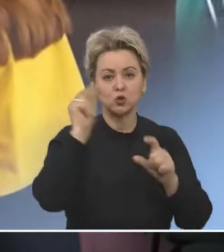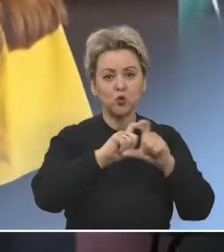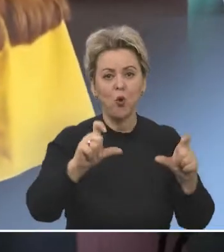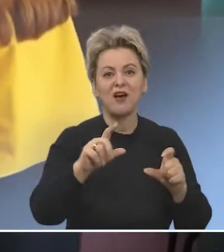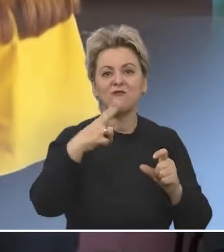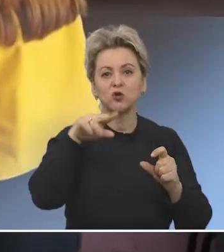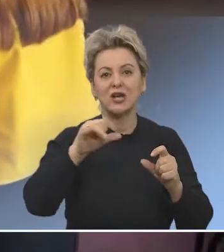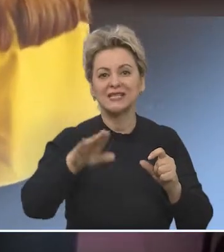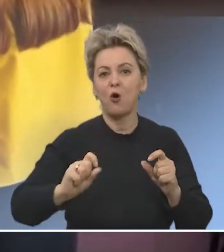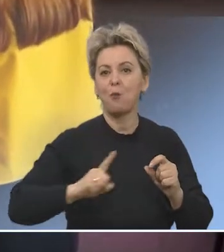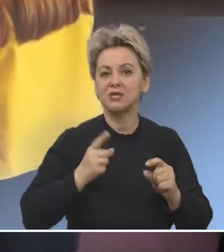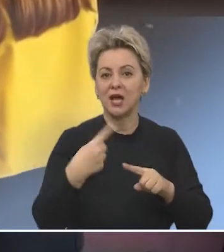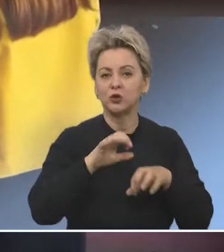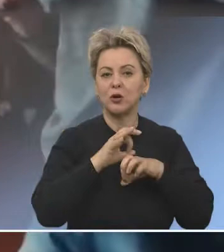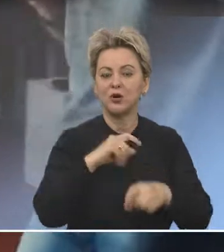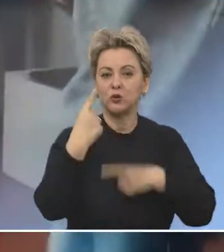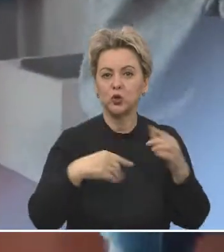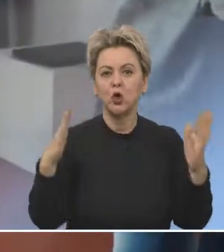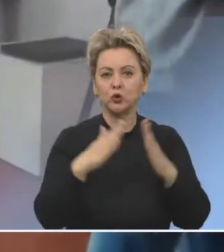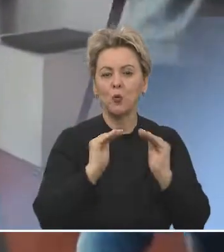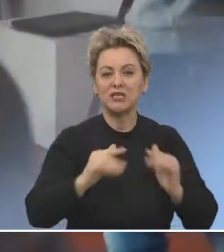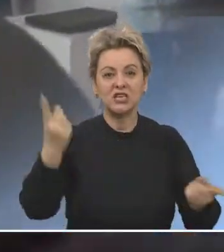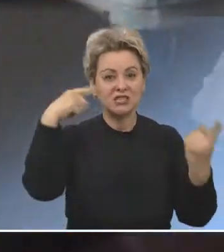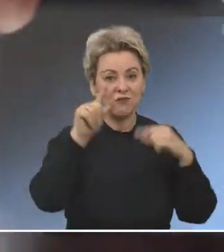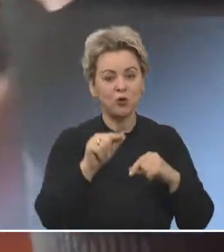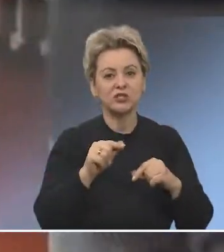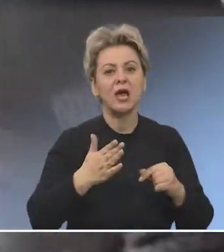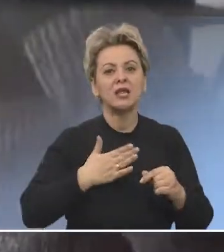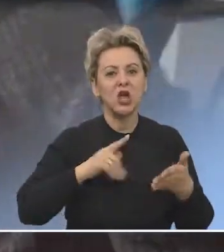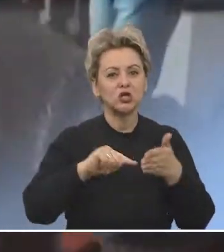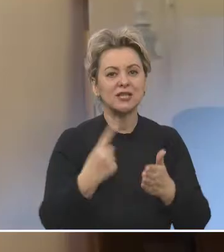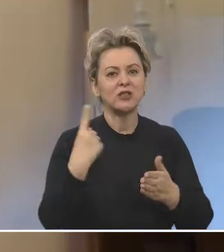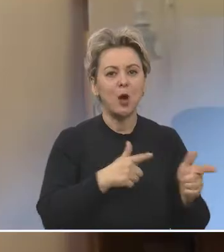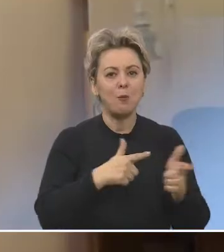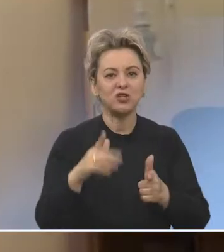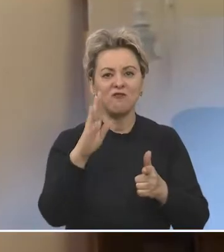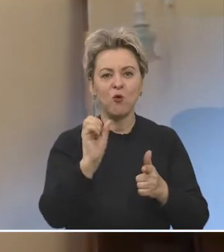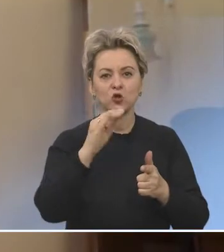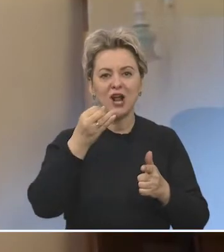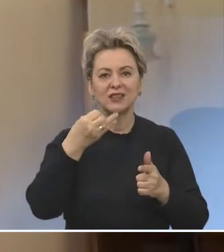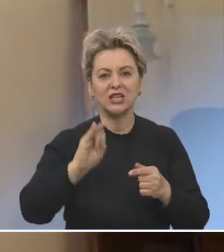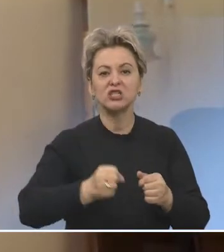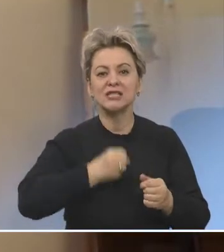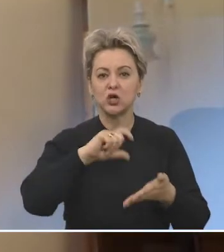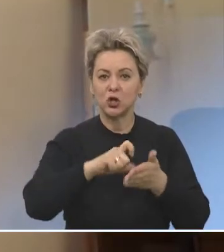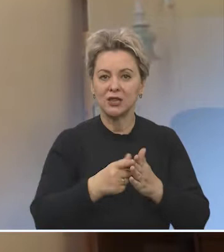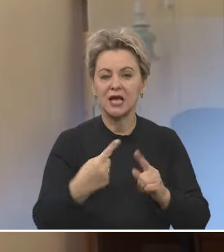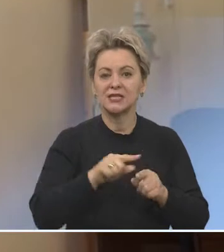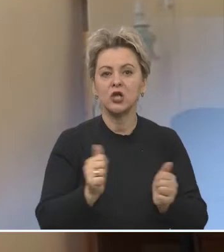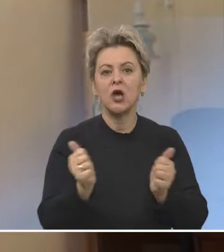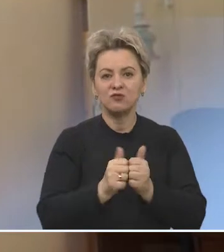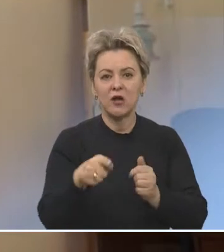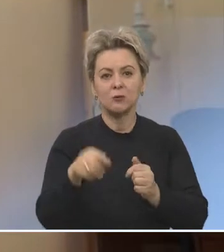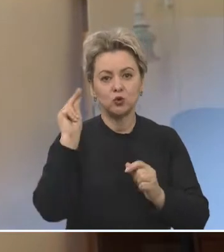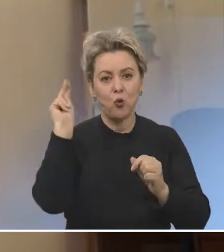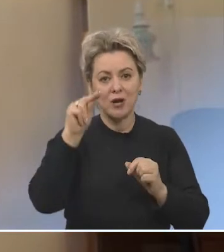ответы в школе вожатского мастерства, которая проходит традиционно в Доме детского творчества. Наша цель одна – подготовить вожатых, старшеклассников к